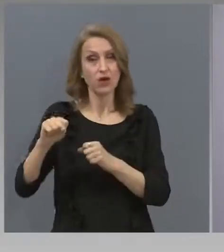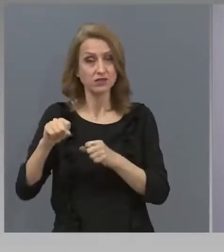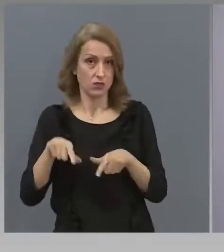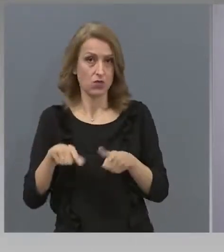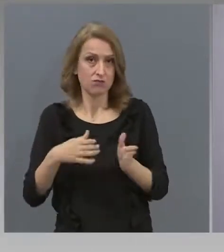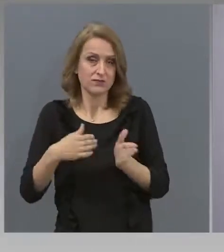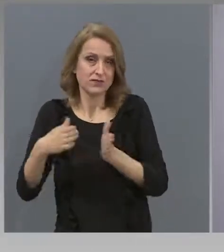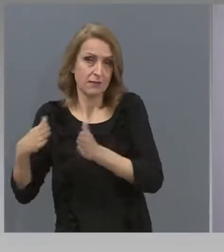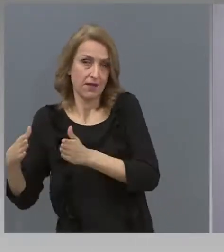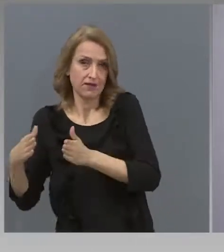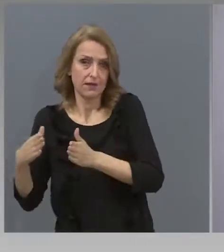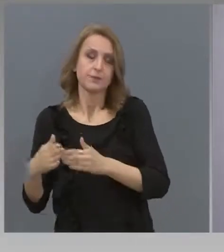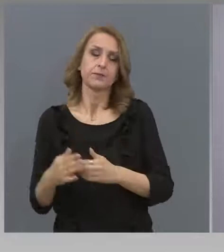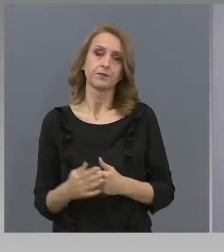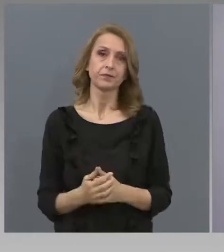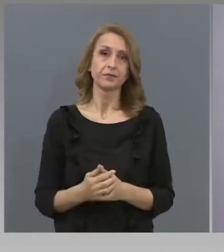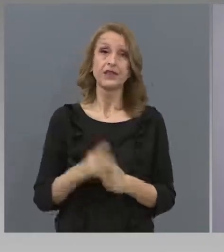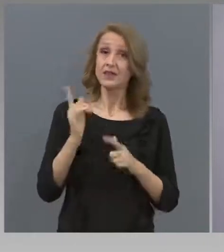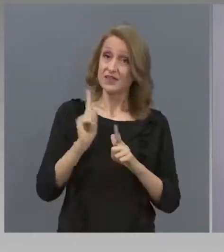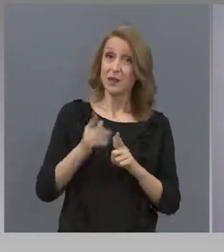май.